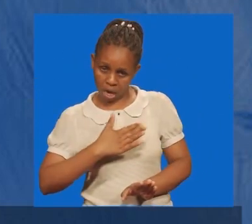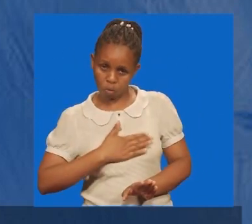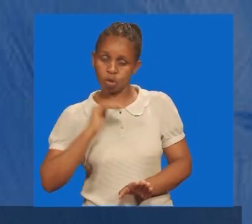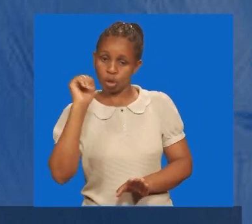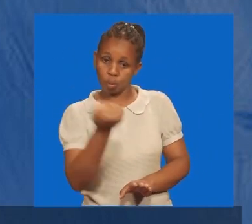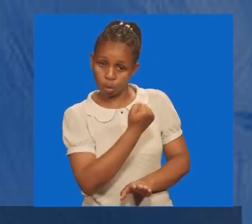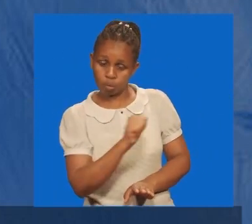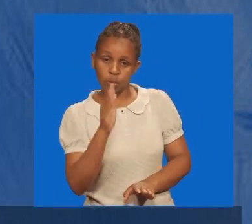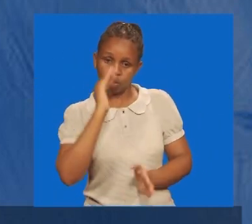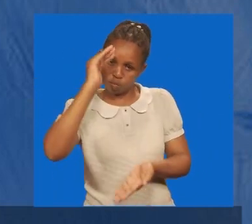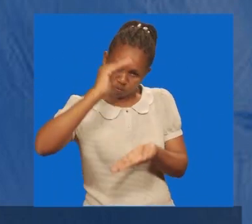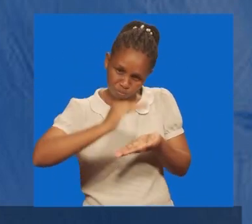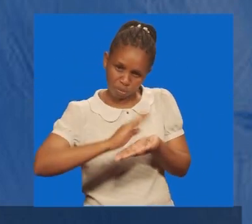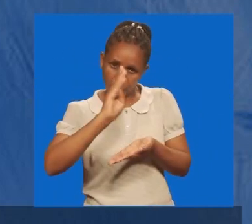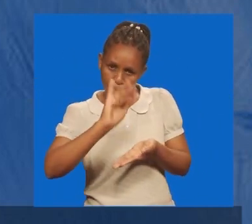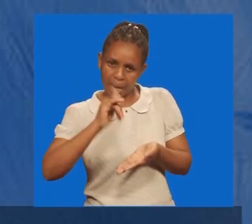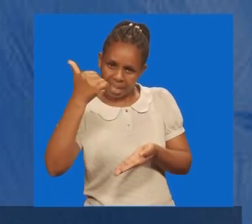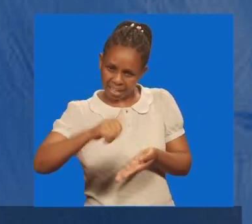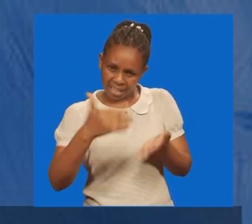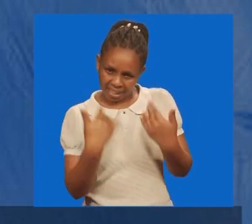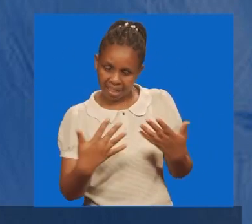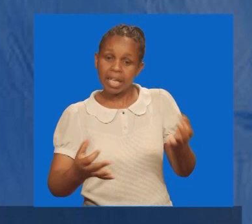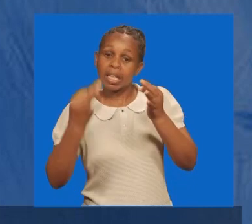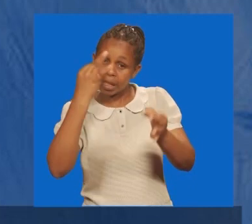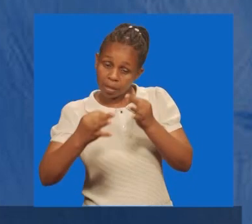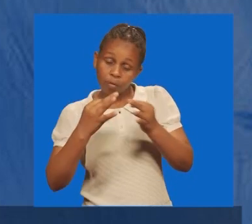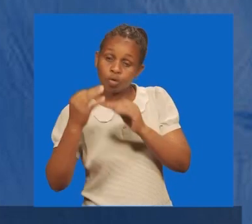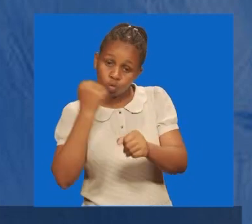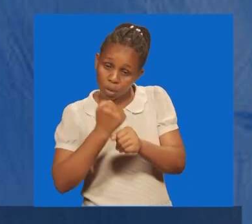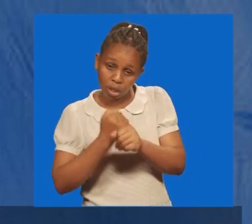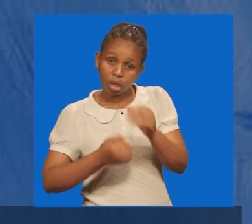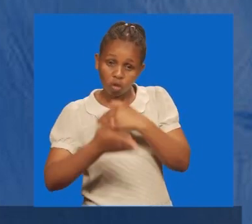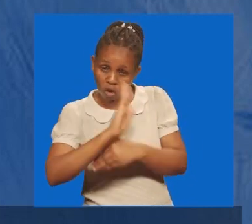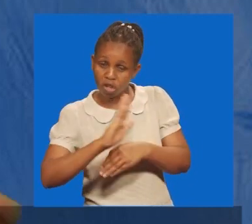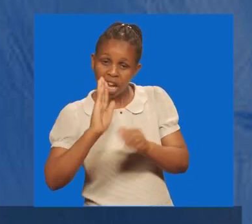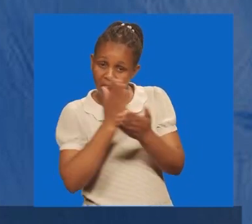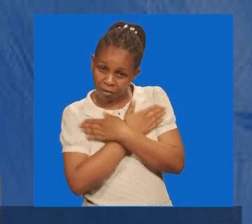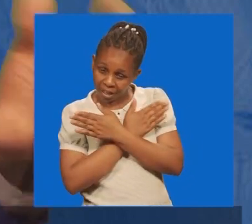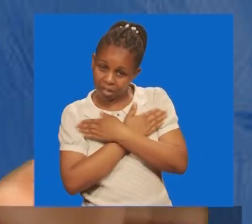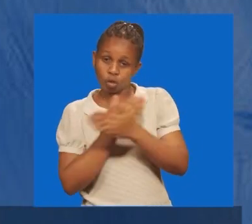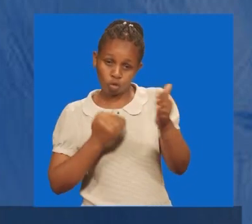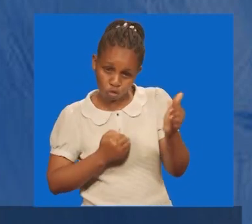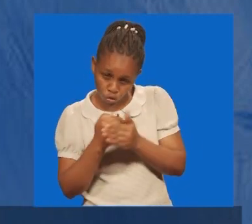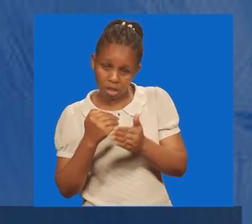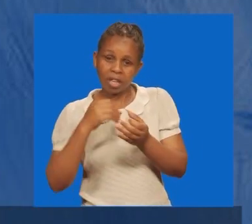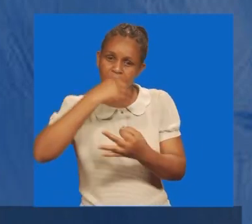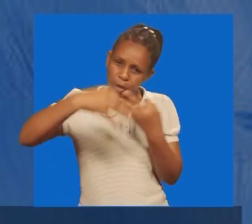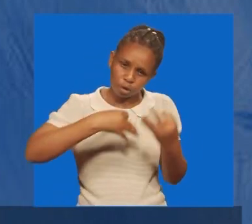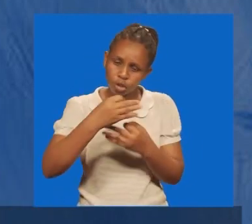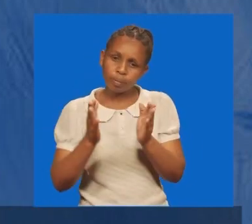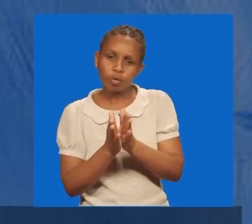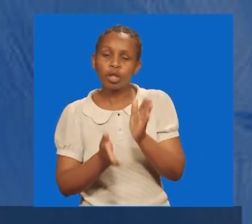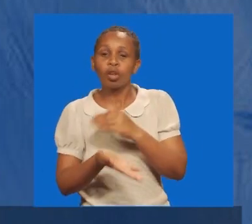kazi yake, ni kuchunga, kwa hivyo, ukiumfanya buwana kuwa rafiki yako ya karibu, ukifanya ushirika wako kuwa